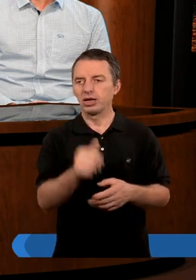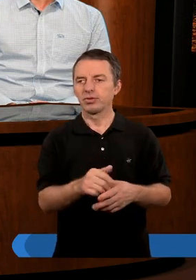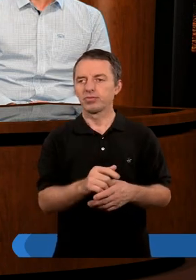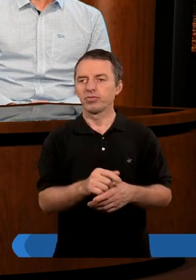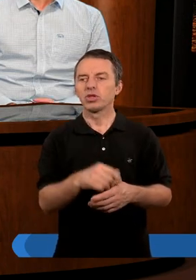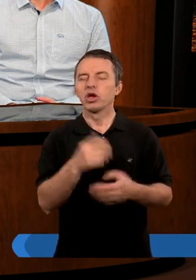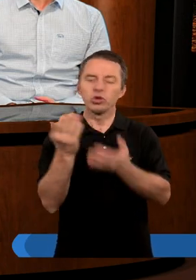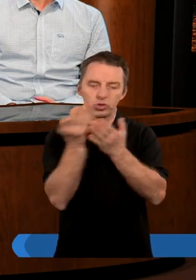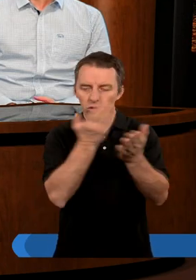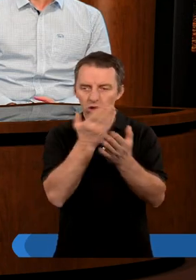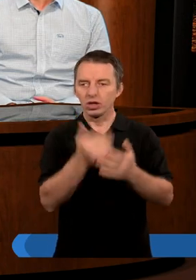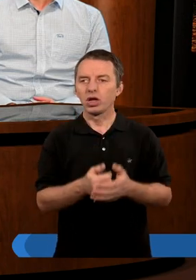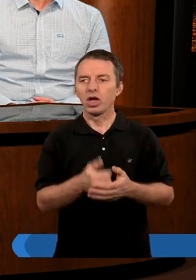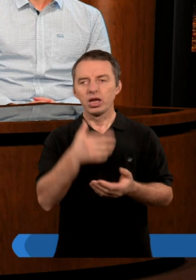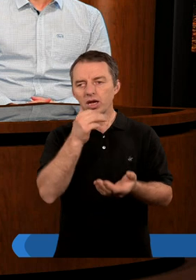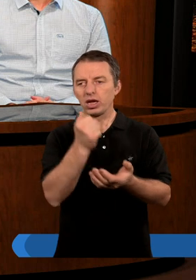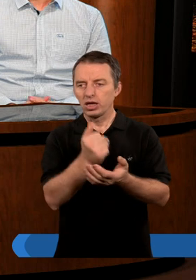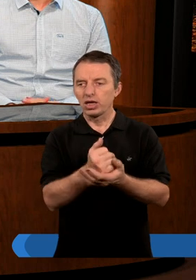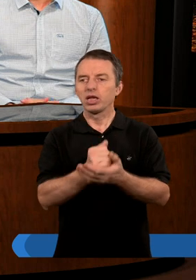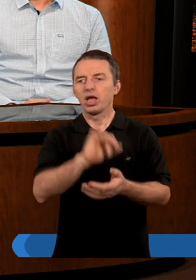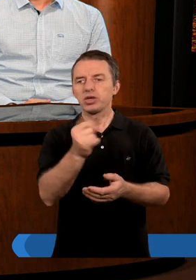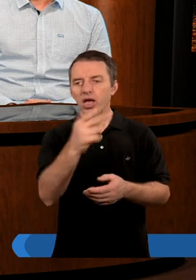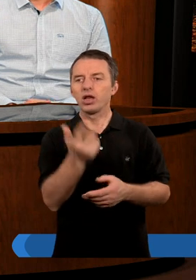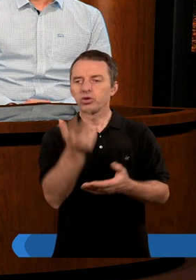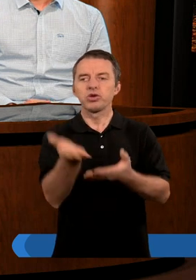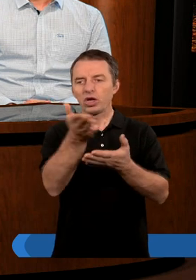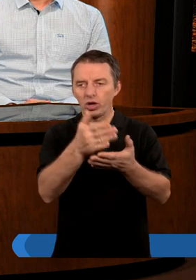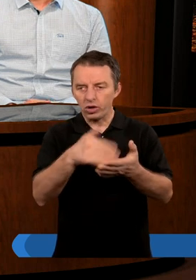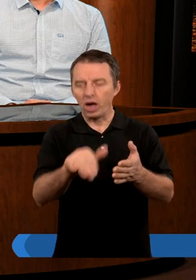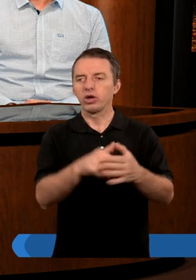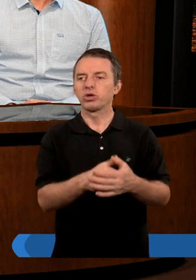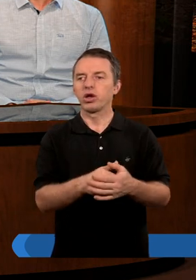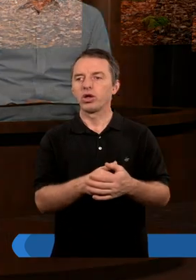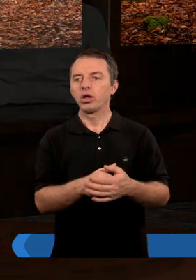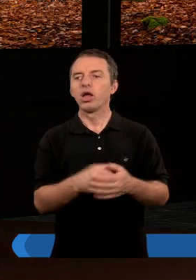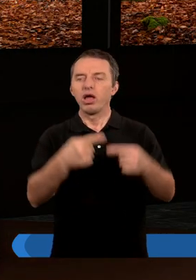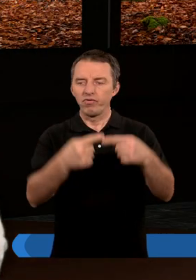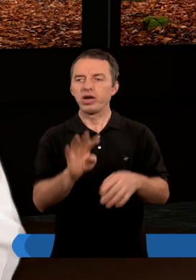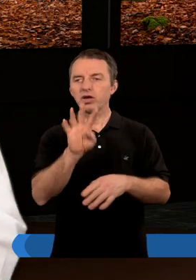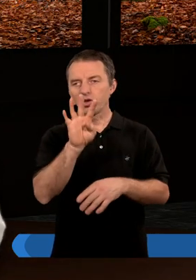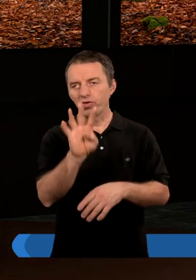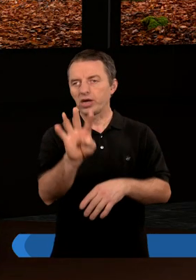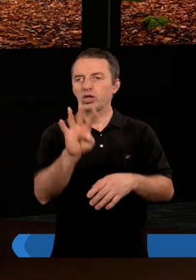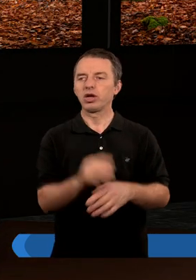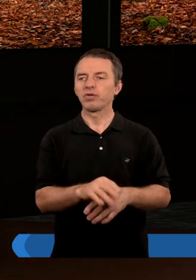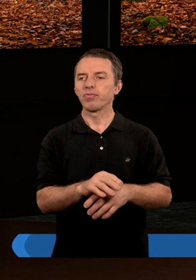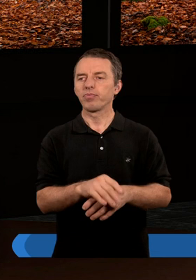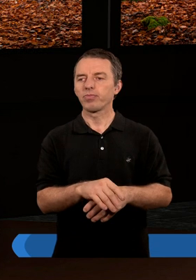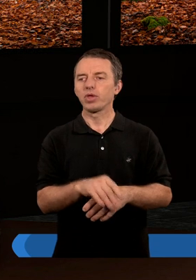i czytając z pierwszego listu Jana, trzeciego rozdziału, to jest werset czwarty.